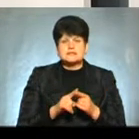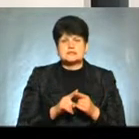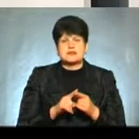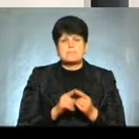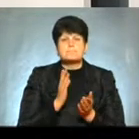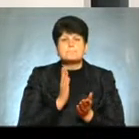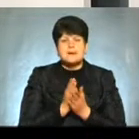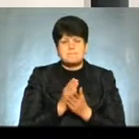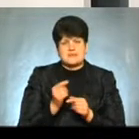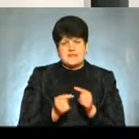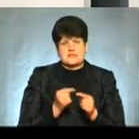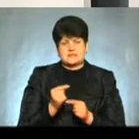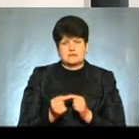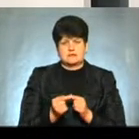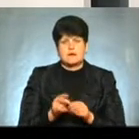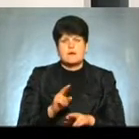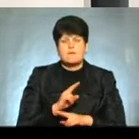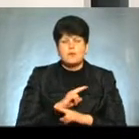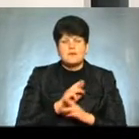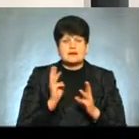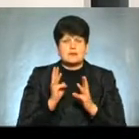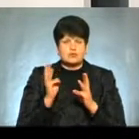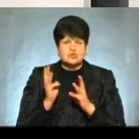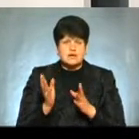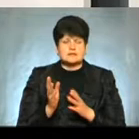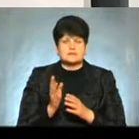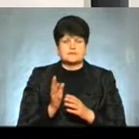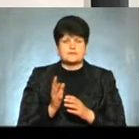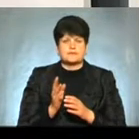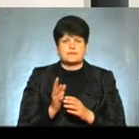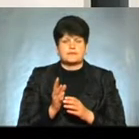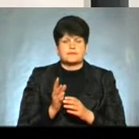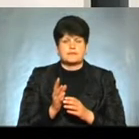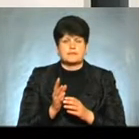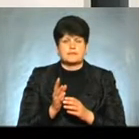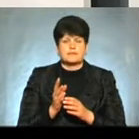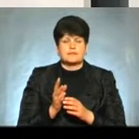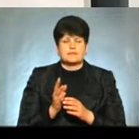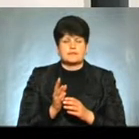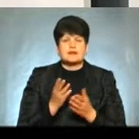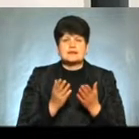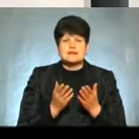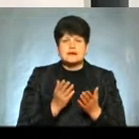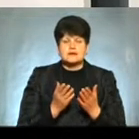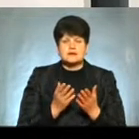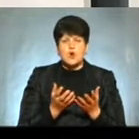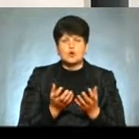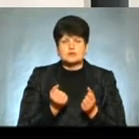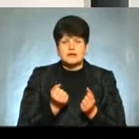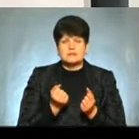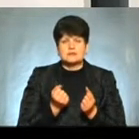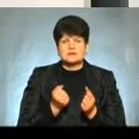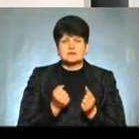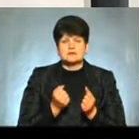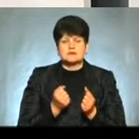наслідки, в тому числі померли пожежники, такі як Кібік, Паровинок, які отримали по